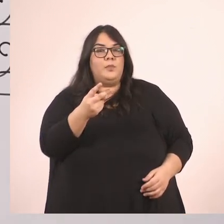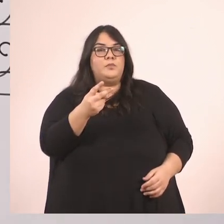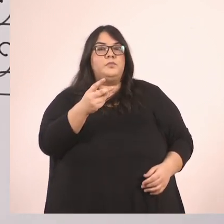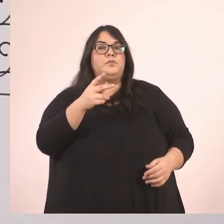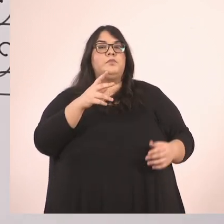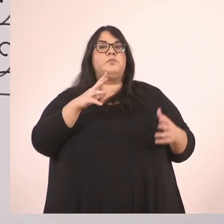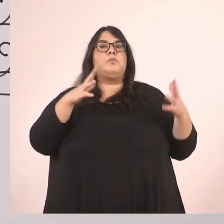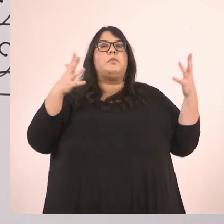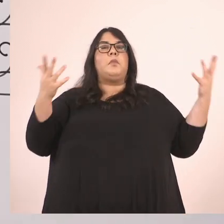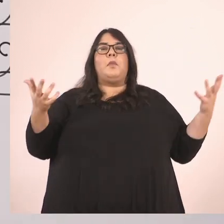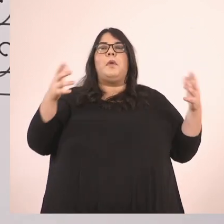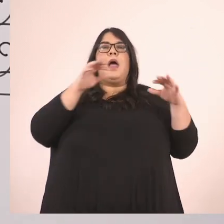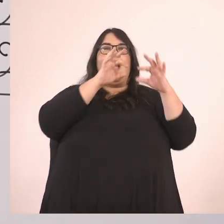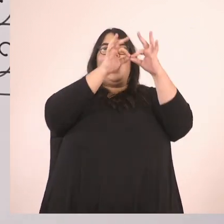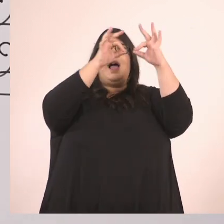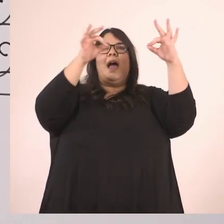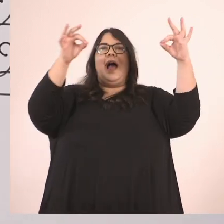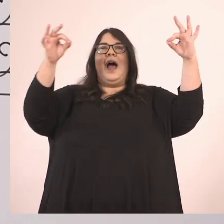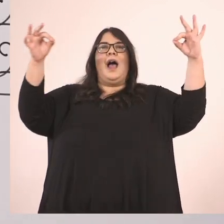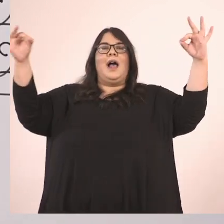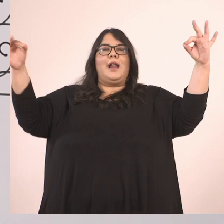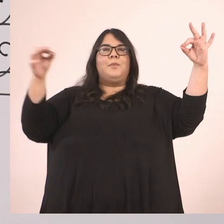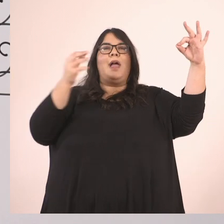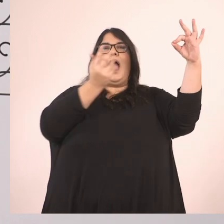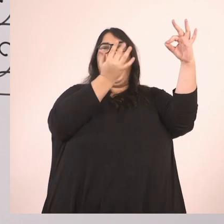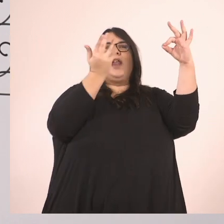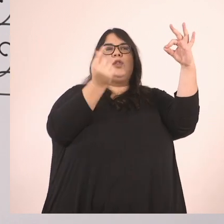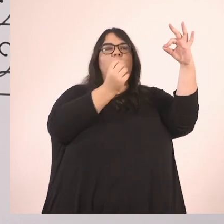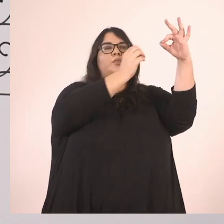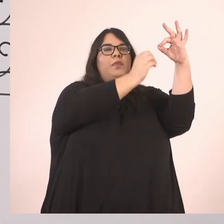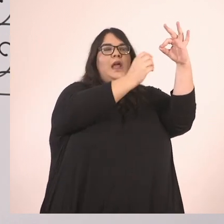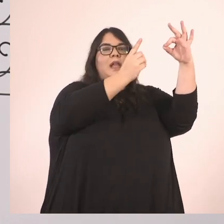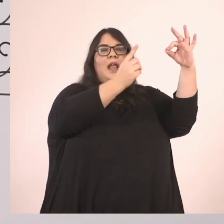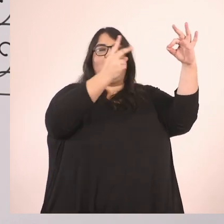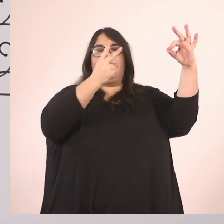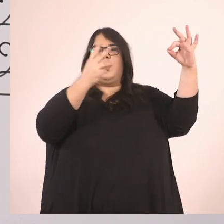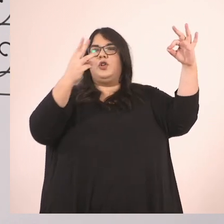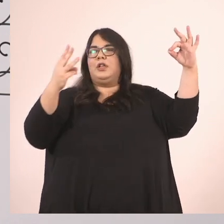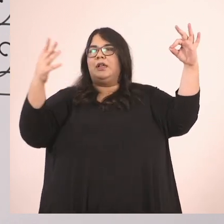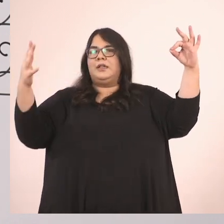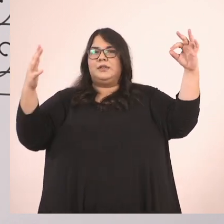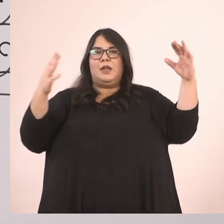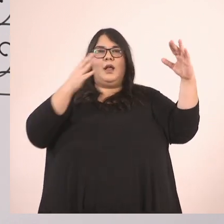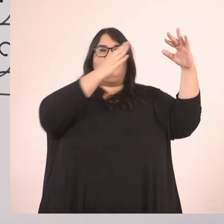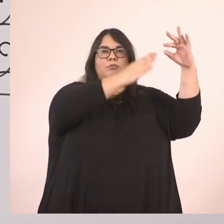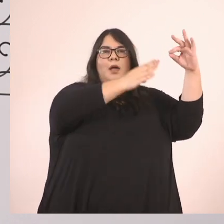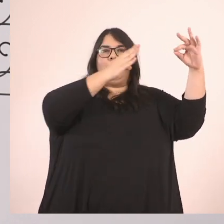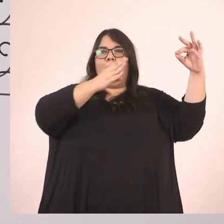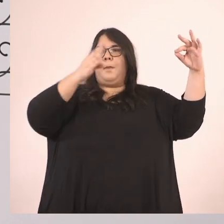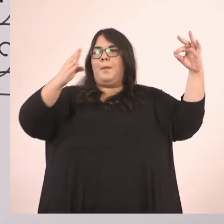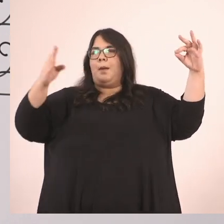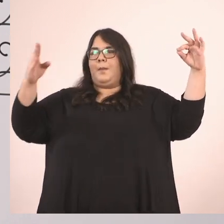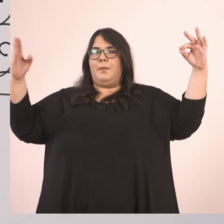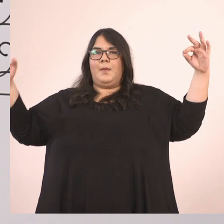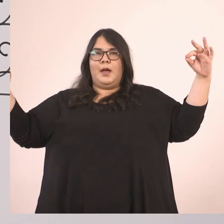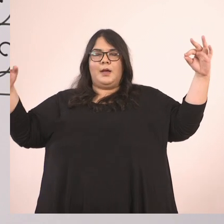τώρα τους φυσικούς αρθιμούς τους τοποθετούμε τον ένα μετά με τον άλλον Έχοντας τη διάταξη το 3 είναι μεγαλύτερο από το 2 Μετά είναι το 4,